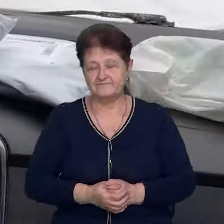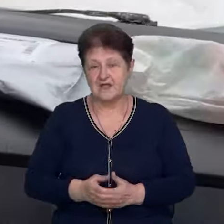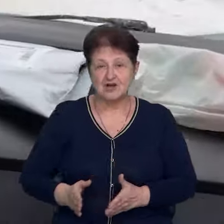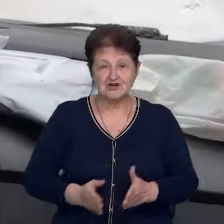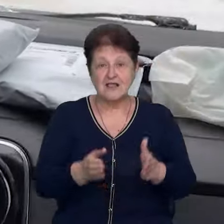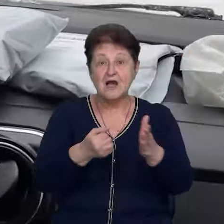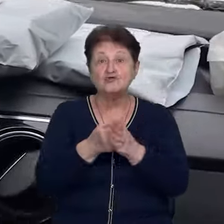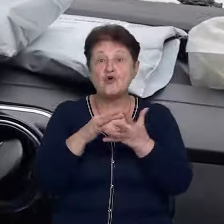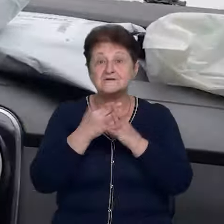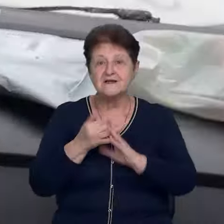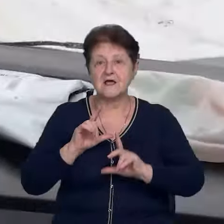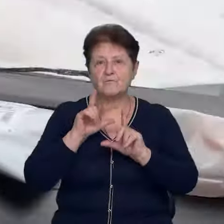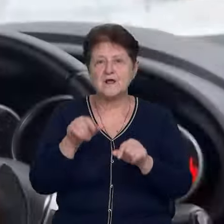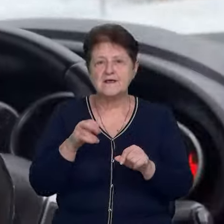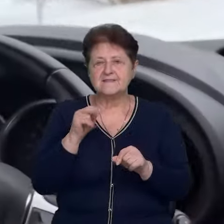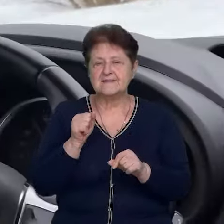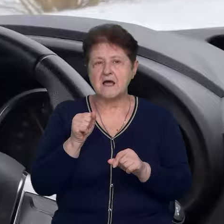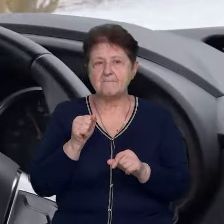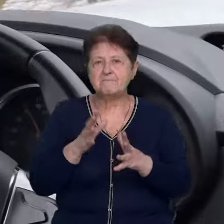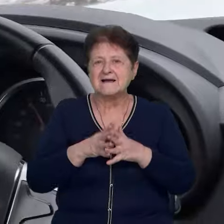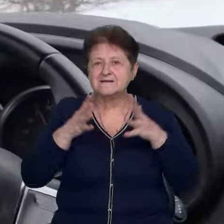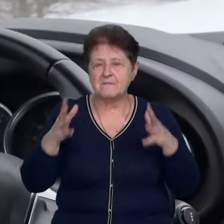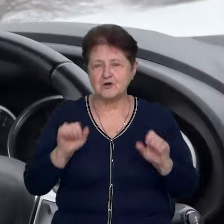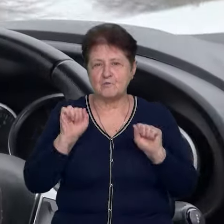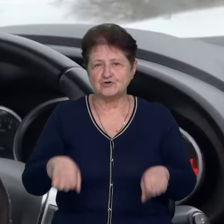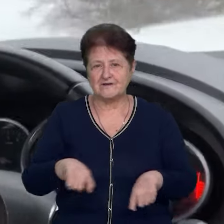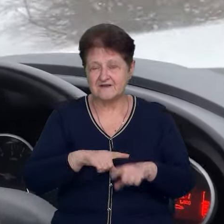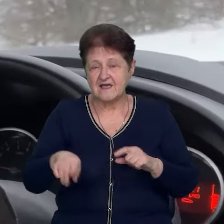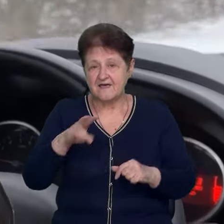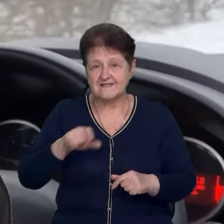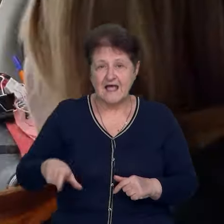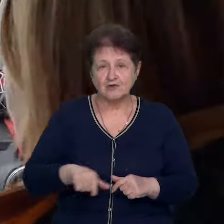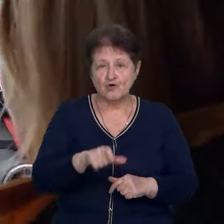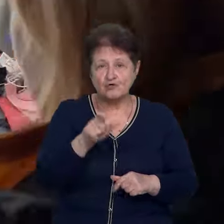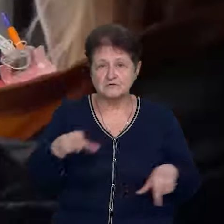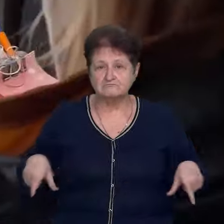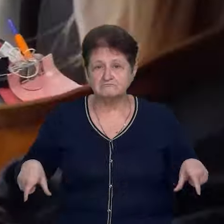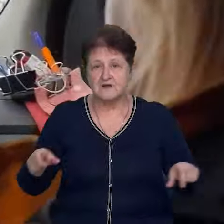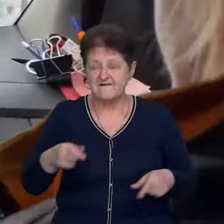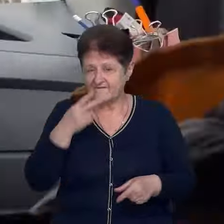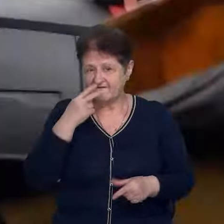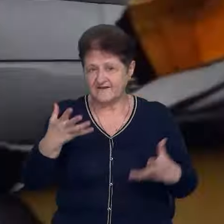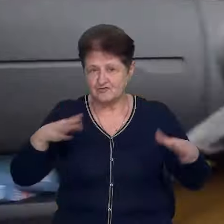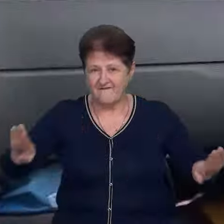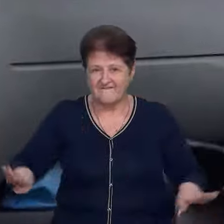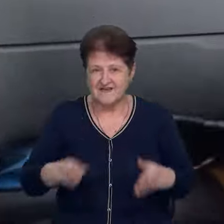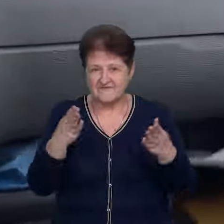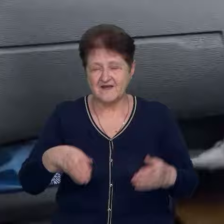Шлях до села проїжджають на максимально можливі швидкості. На дорозі і у збіччях свіжі вирви від снарядів.